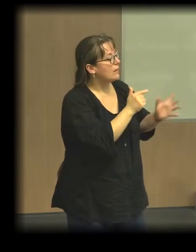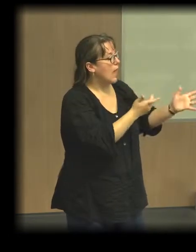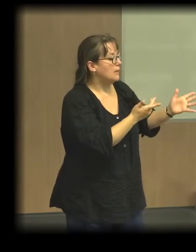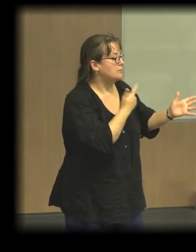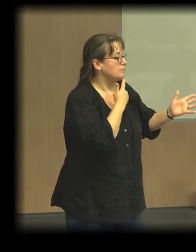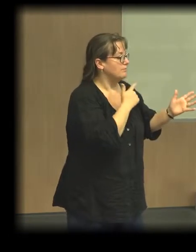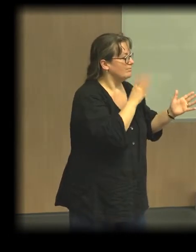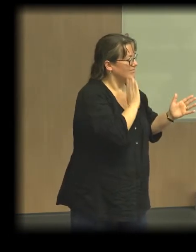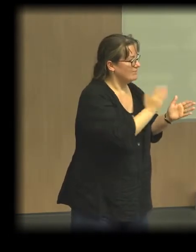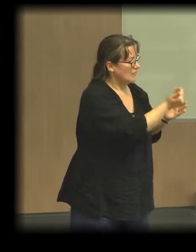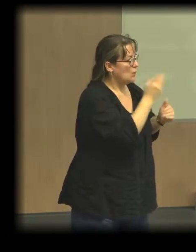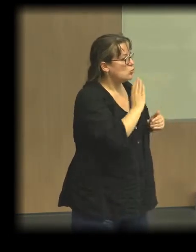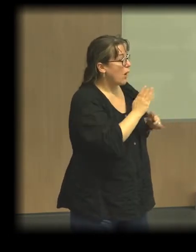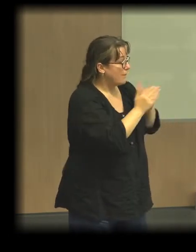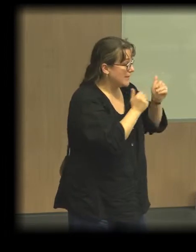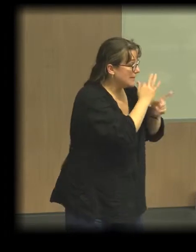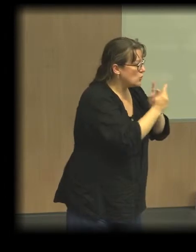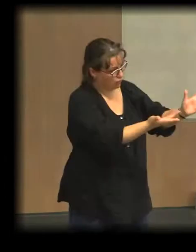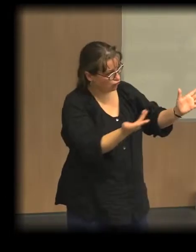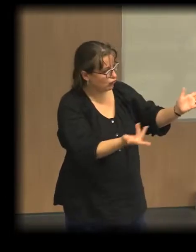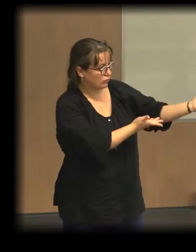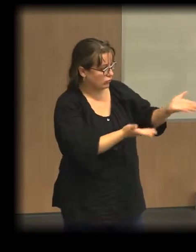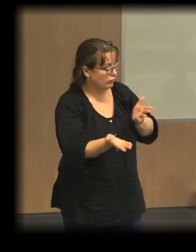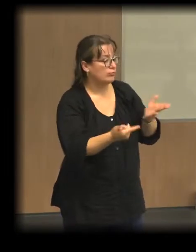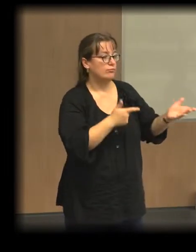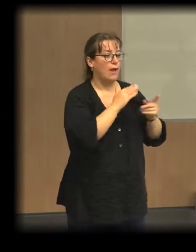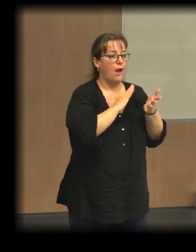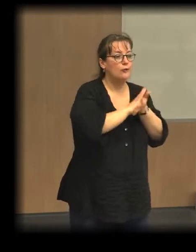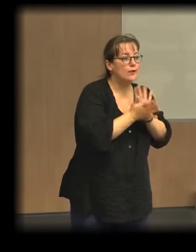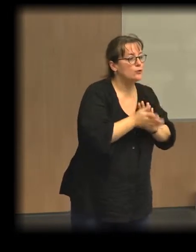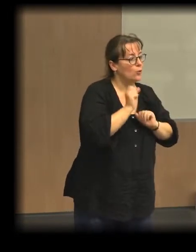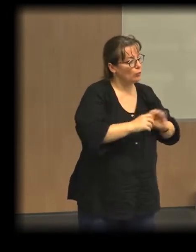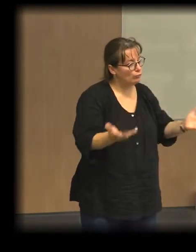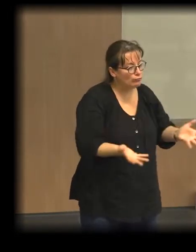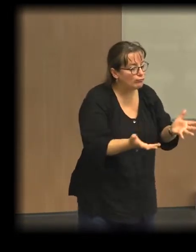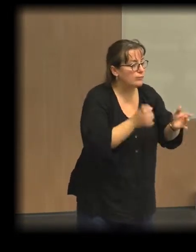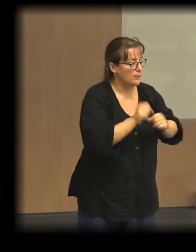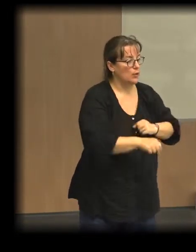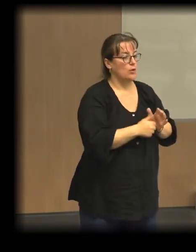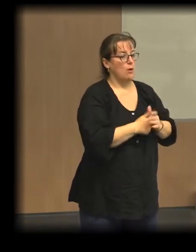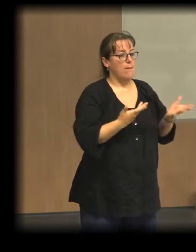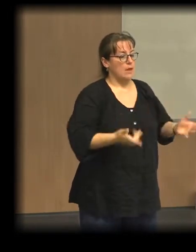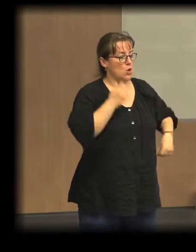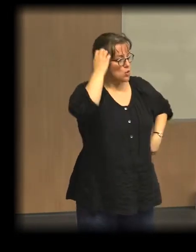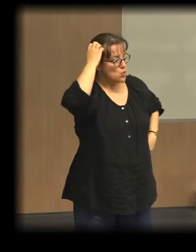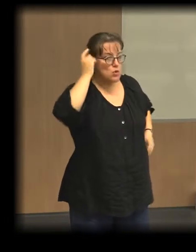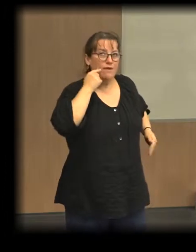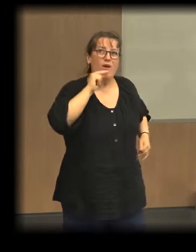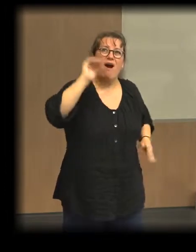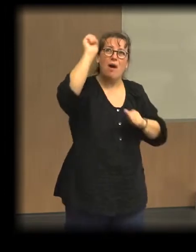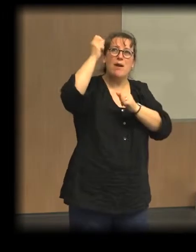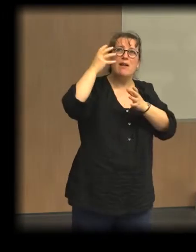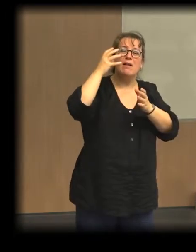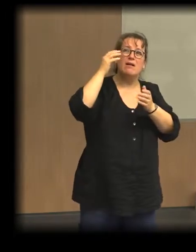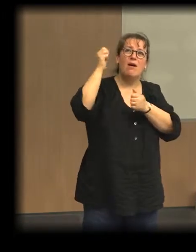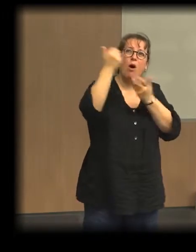social, mais des gens qui étaient des spécialistes de la gestion. Et ces spécialistes de la gestion ont essayé de répondre aux nouvelles contraintes concurrentielles,